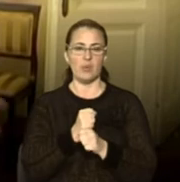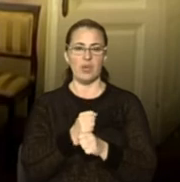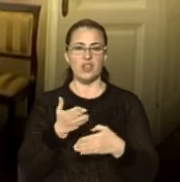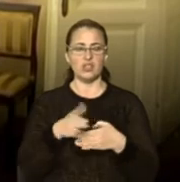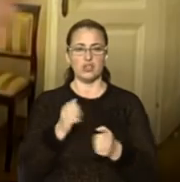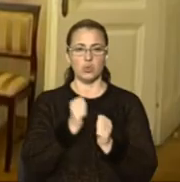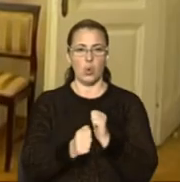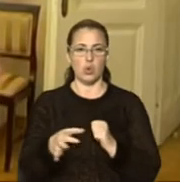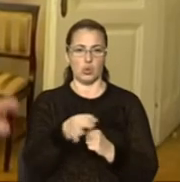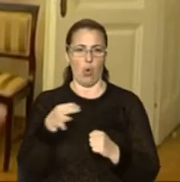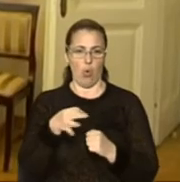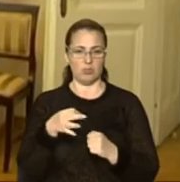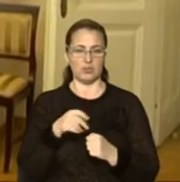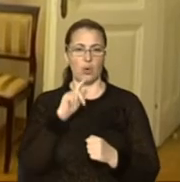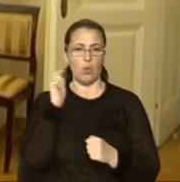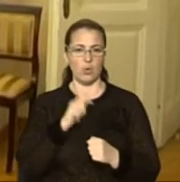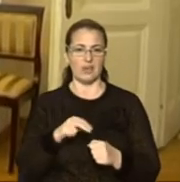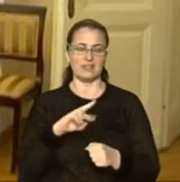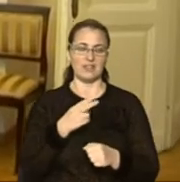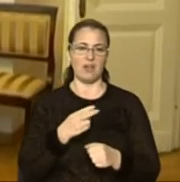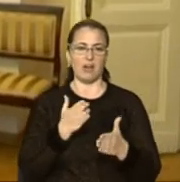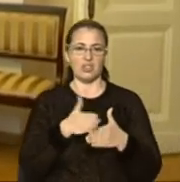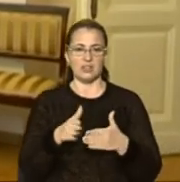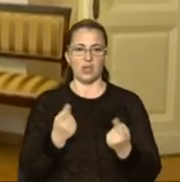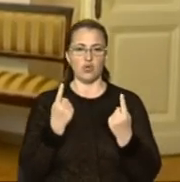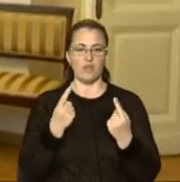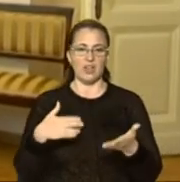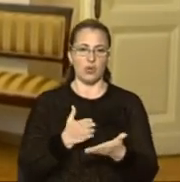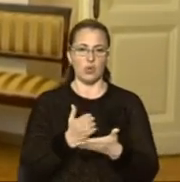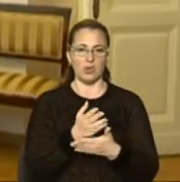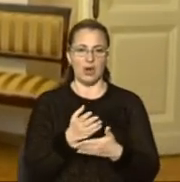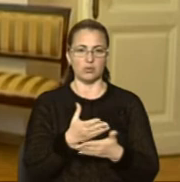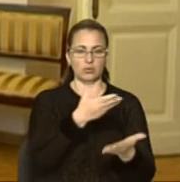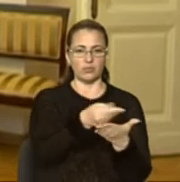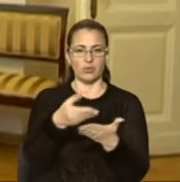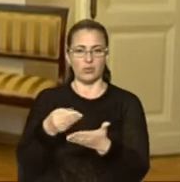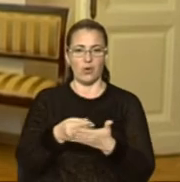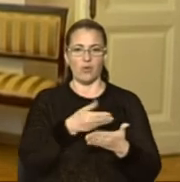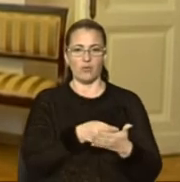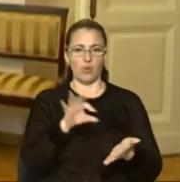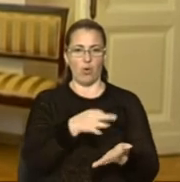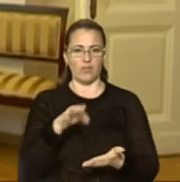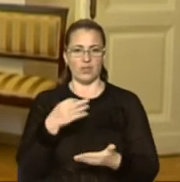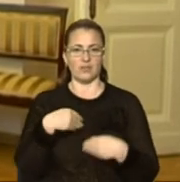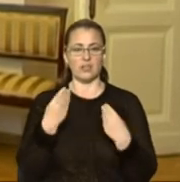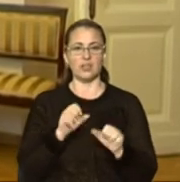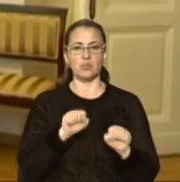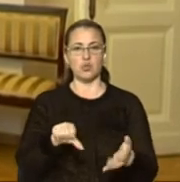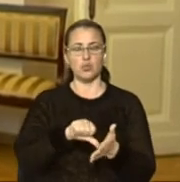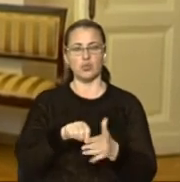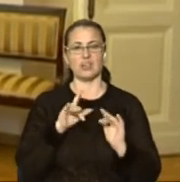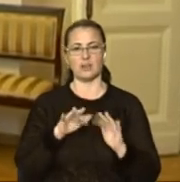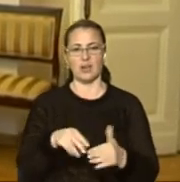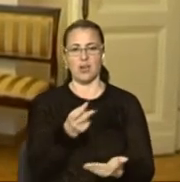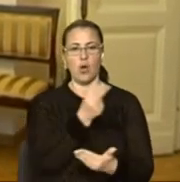області України, частину великої карти, її ідентичною вишиванкою, і дати можливість учасникам заходу